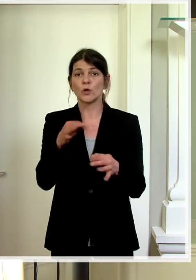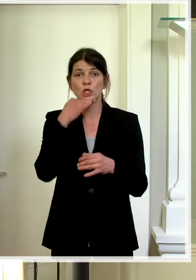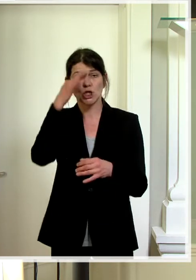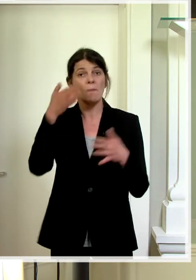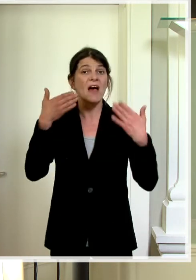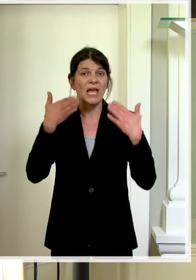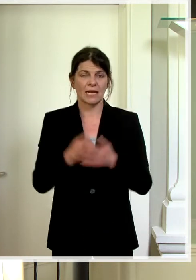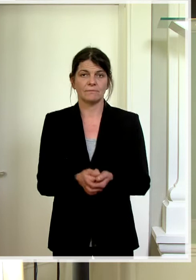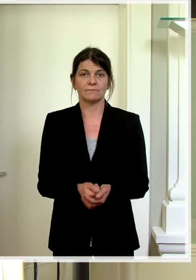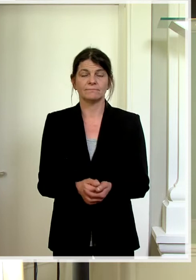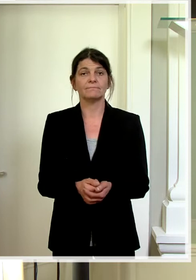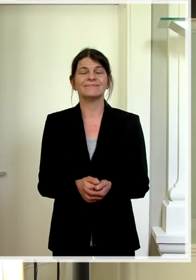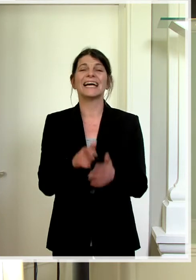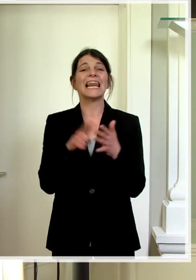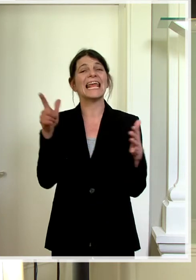Für Lichtenstein.